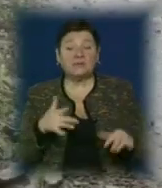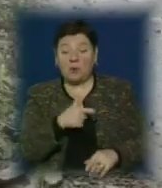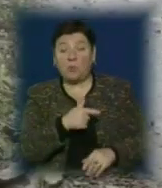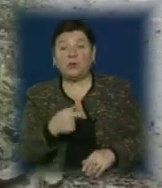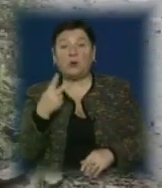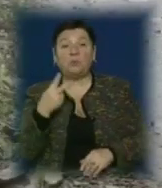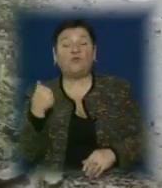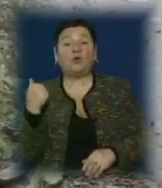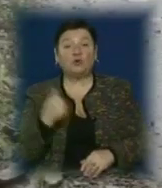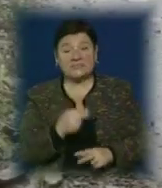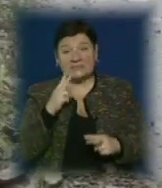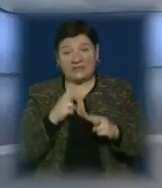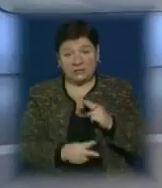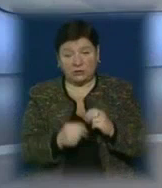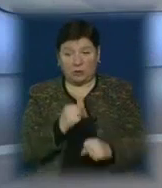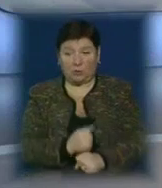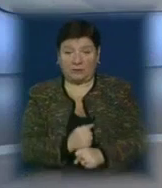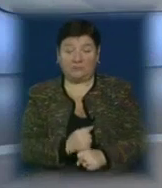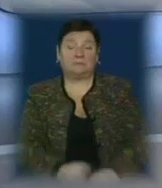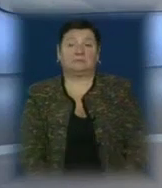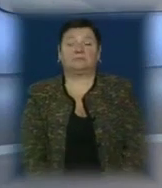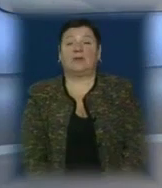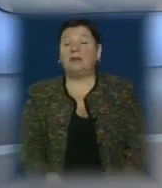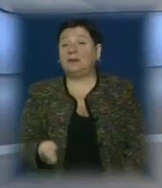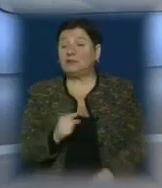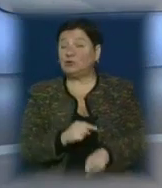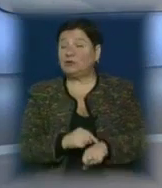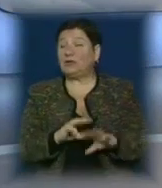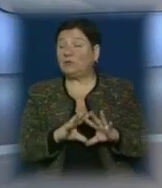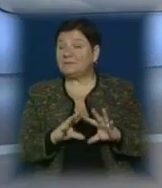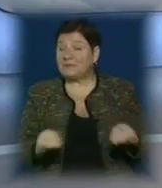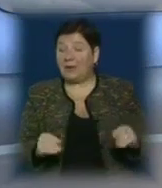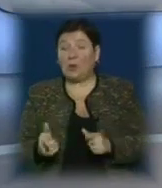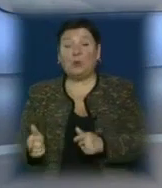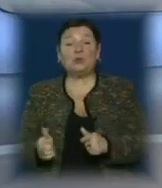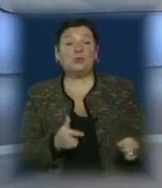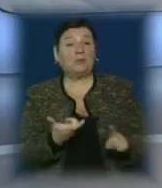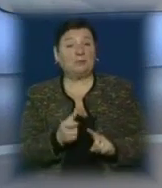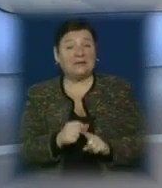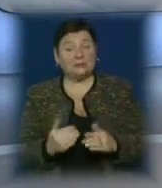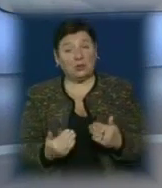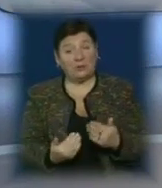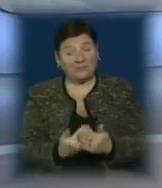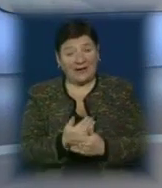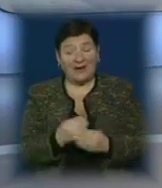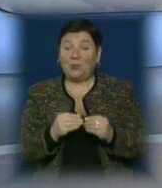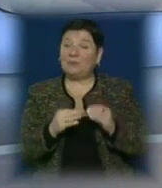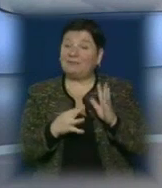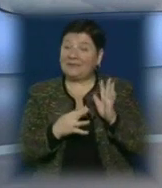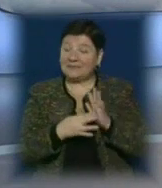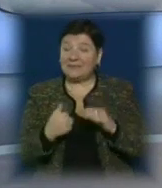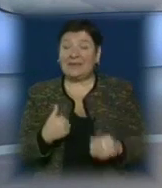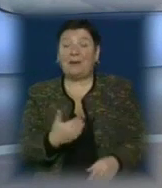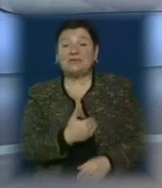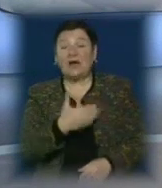двох тижнів вдасться завершити роботи. На цю годину все. Готуємо більше і нове у випуск о 19. Я